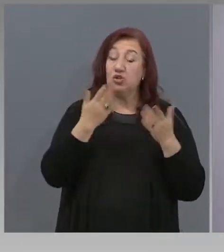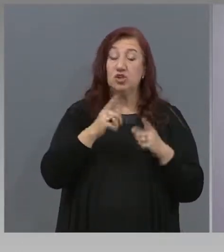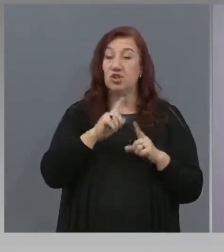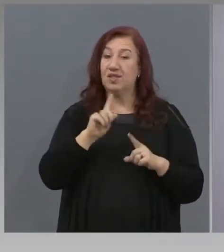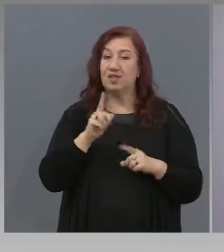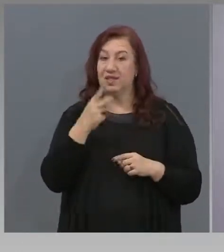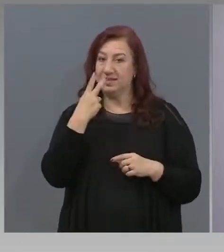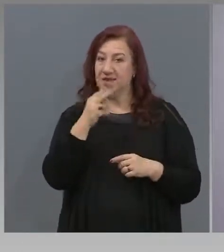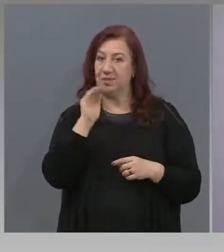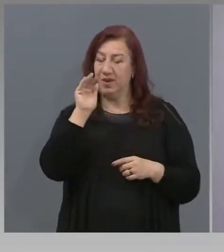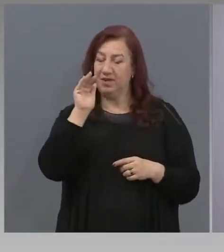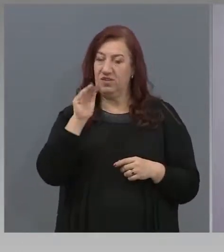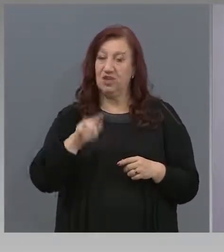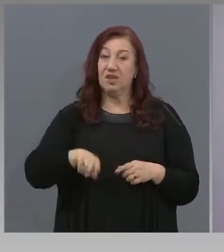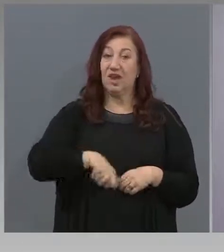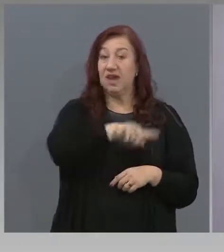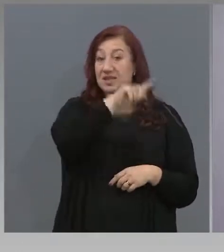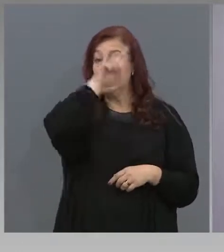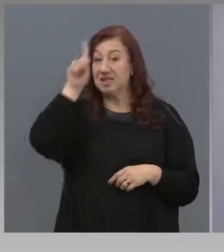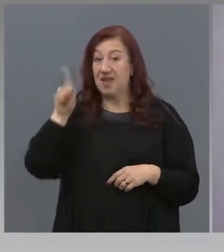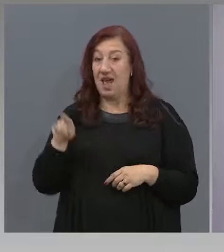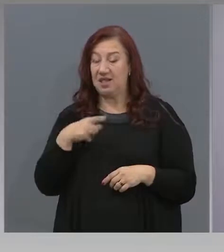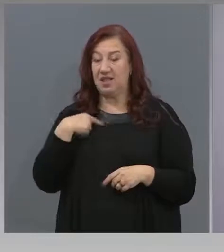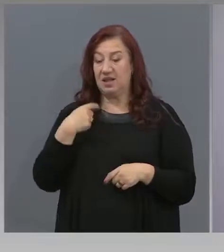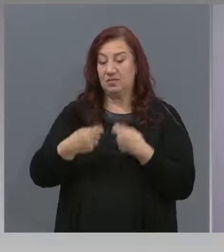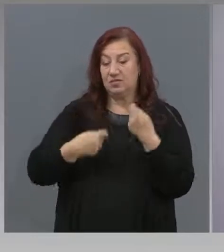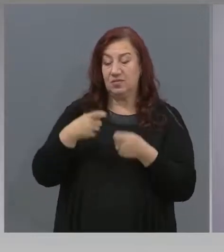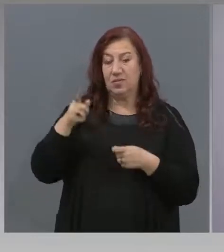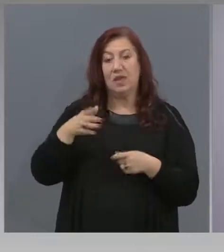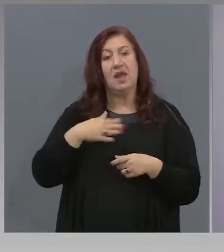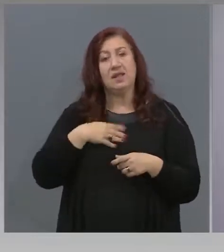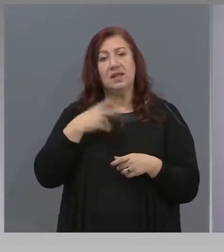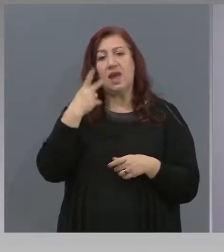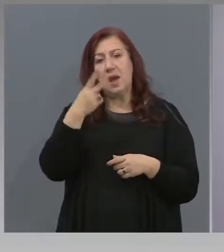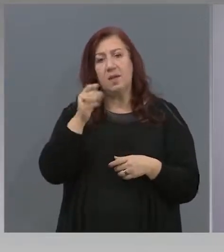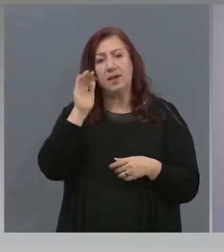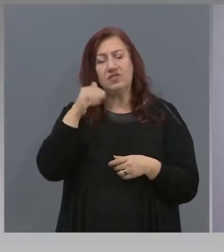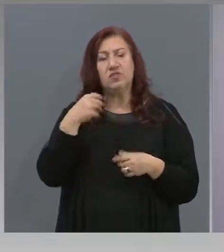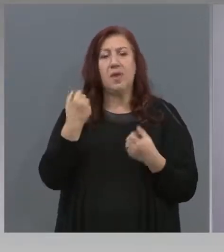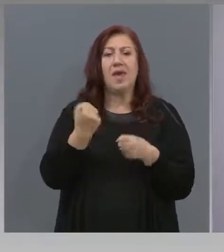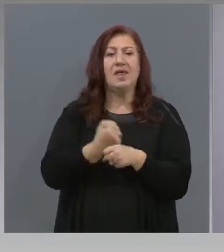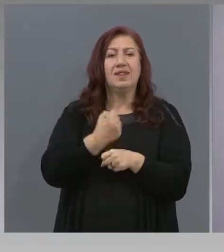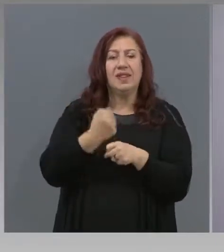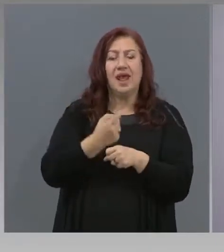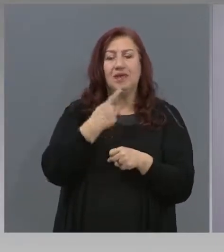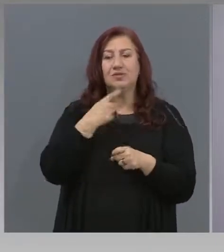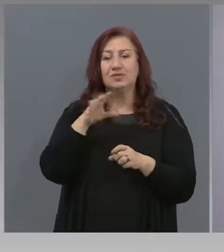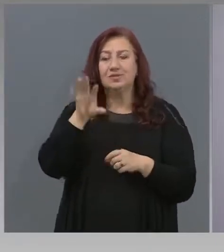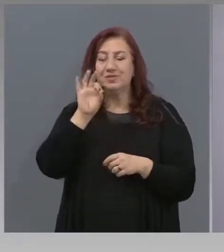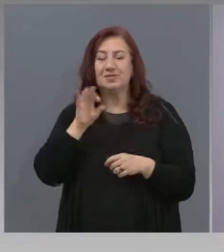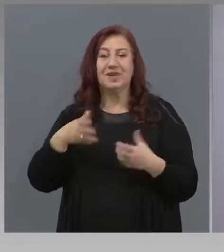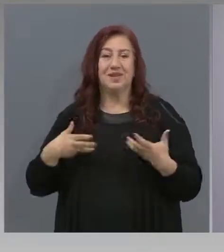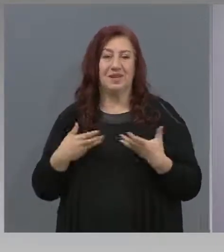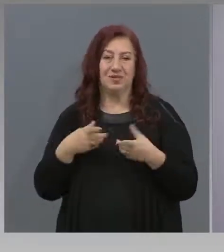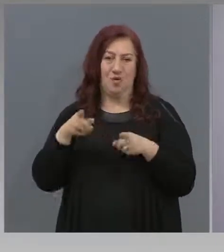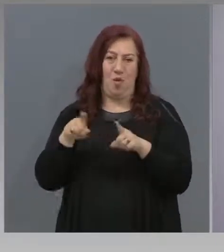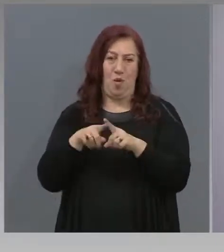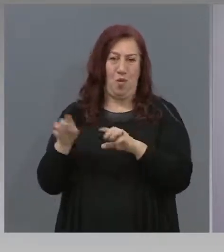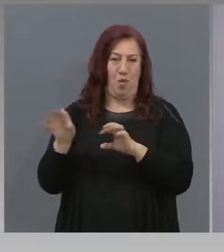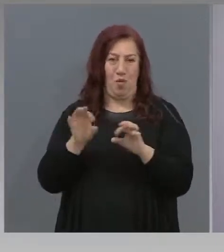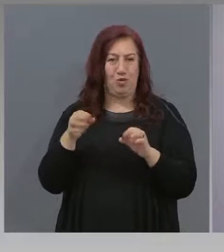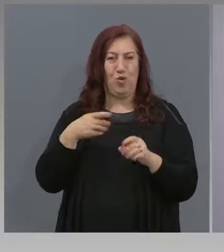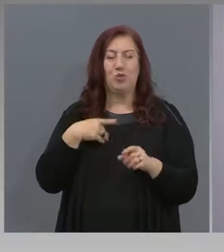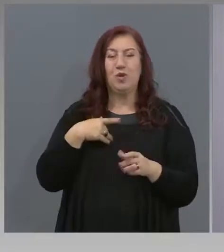занимания, провеждаме дейности по интереси. Такива дейности по интереси провеждат и центровите за подкрепа на